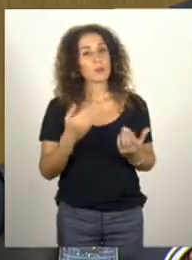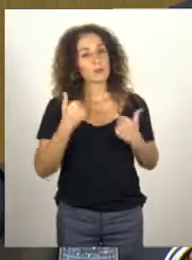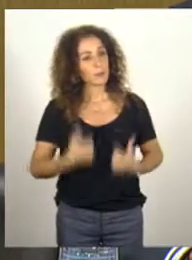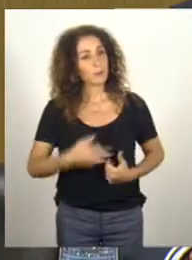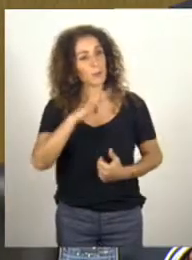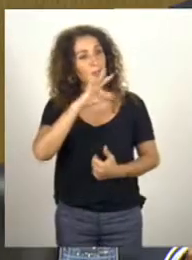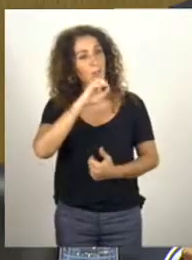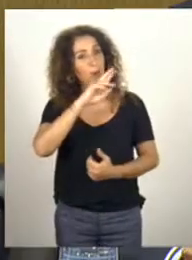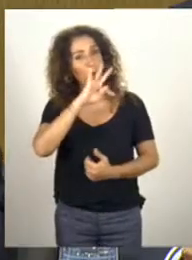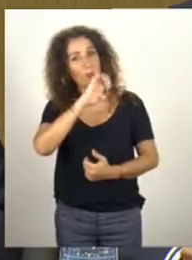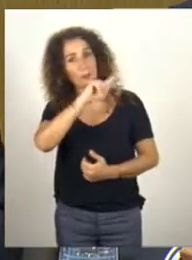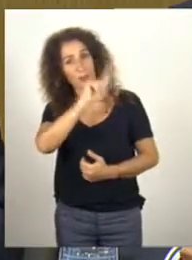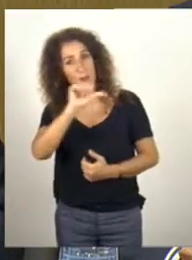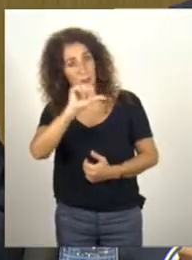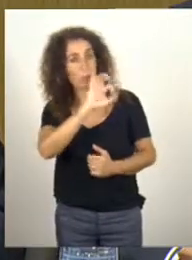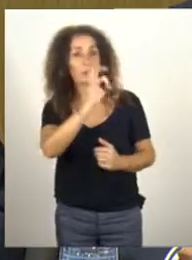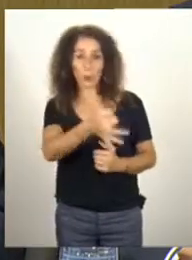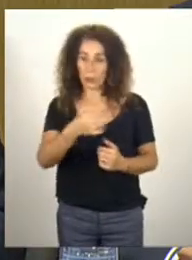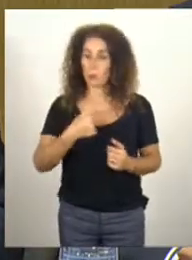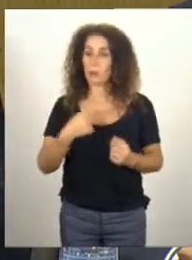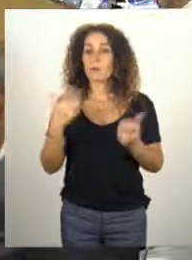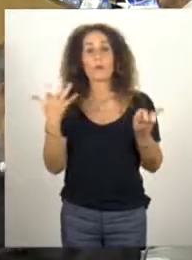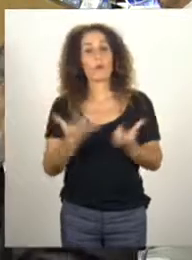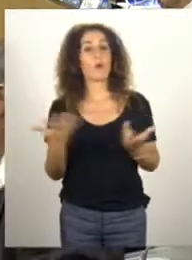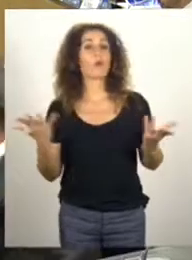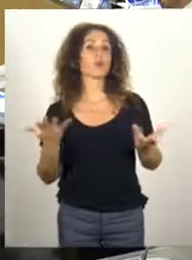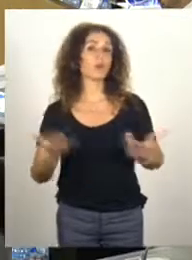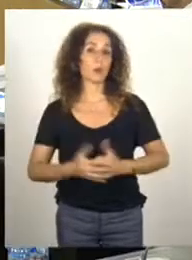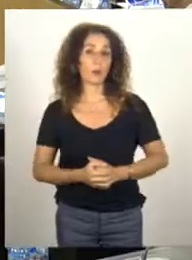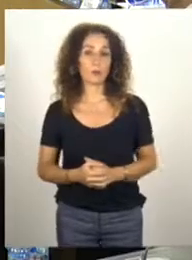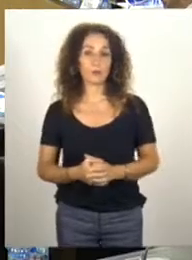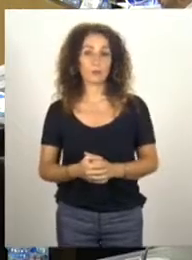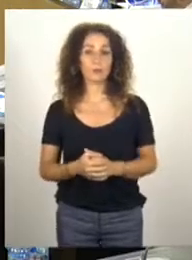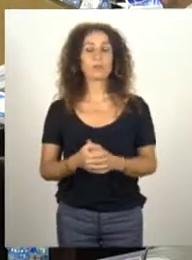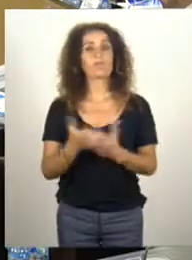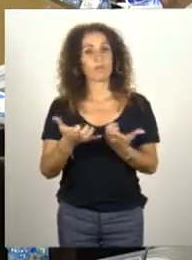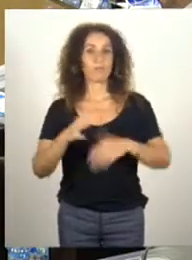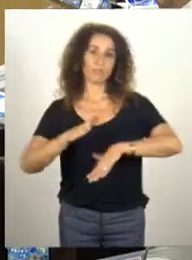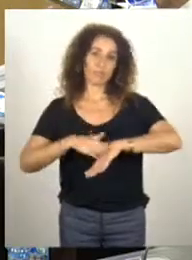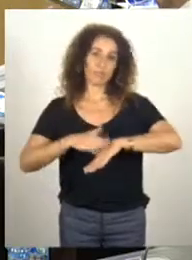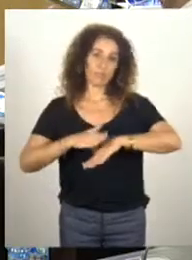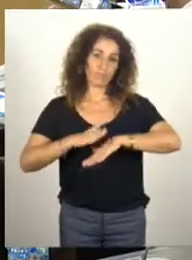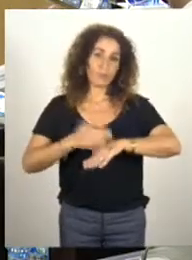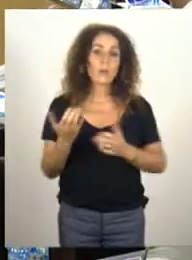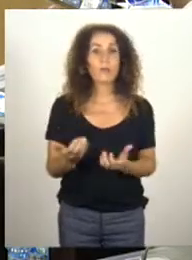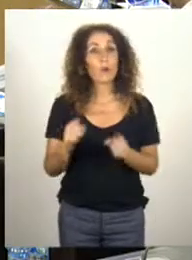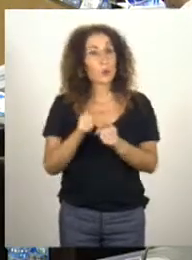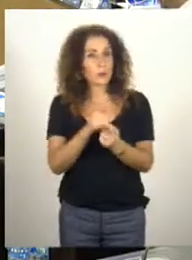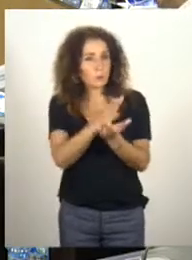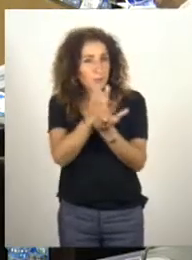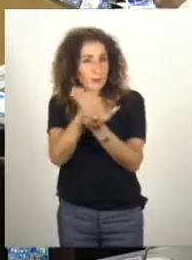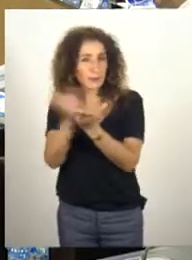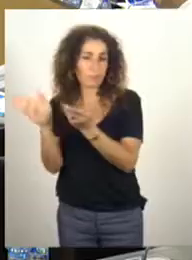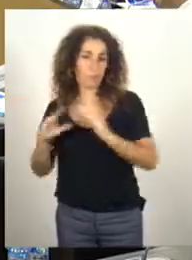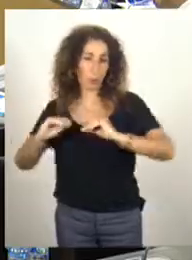Oui, donc nous avons voulu aujourd'hui vous rendre des recommandations mais aussi des pistes concrètes